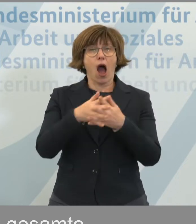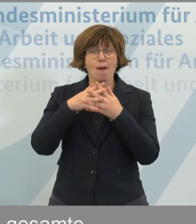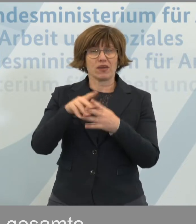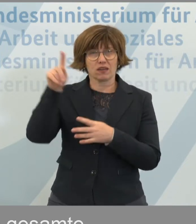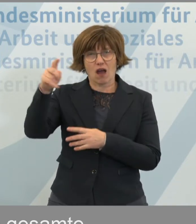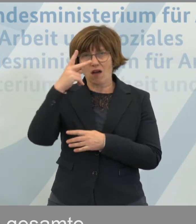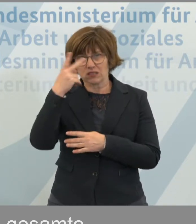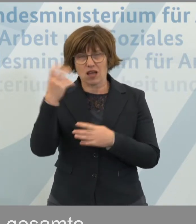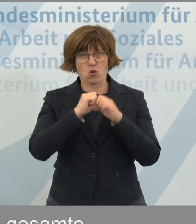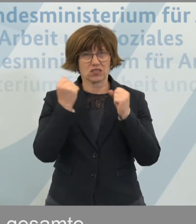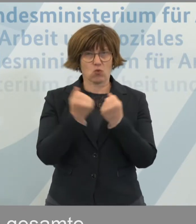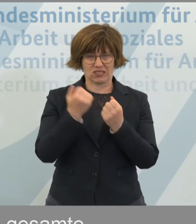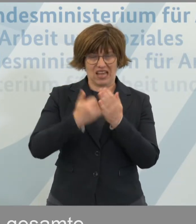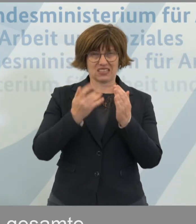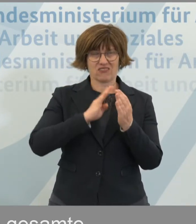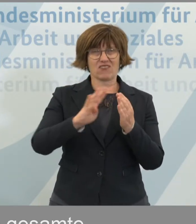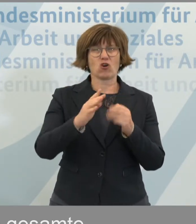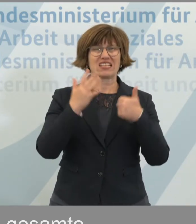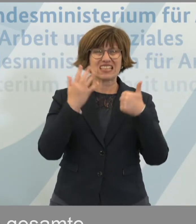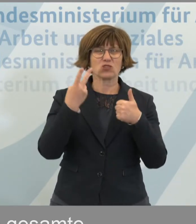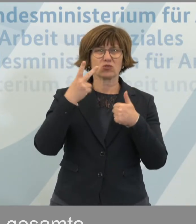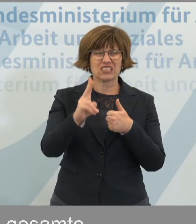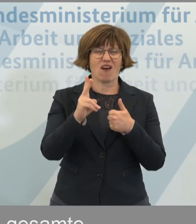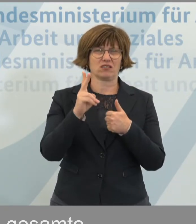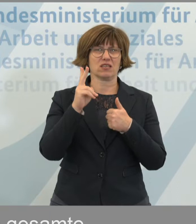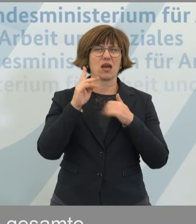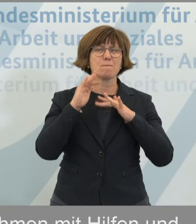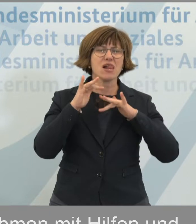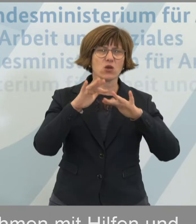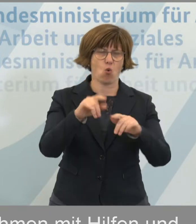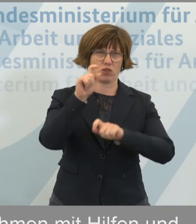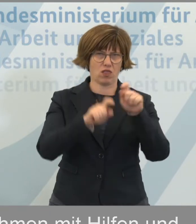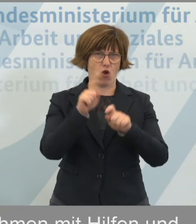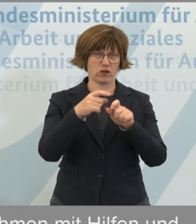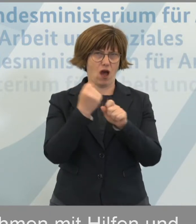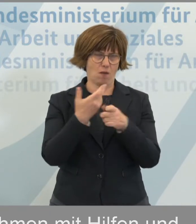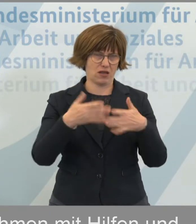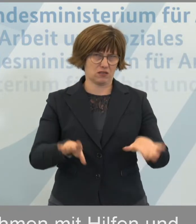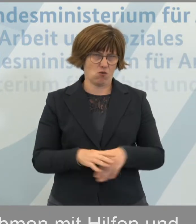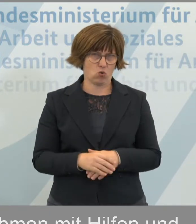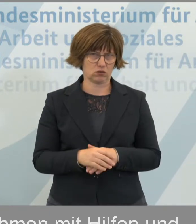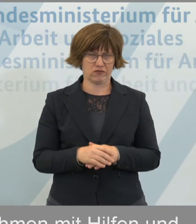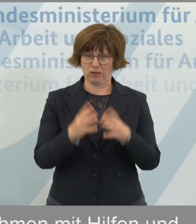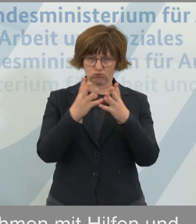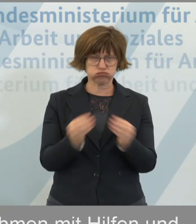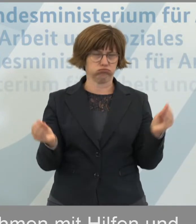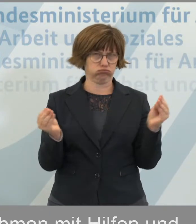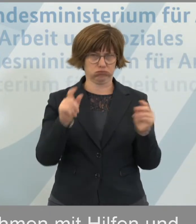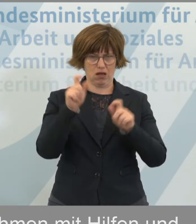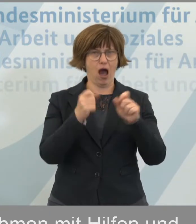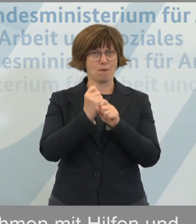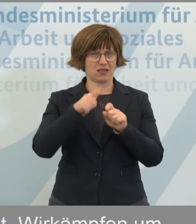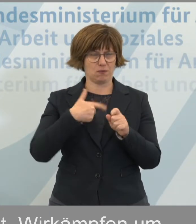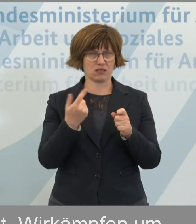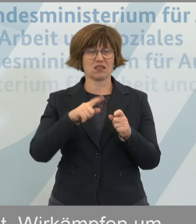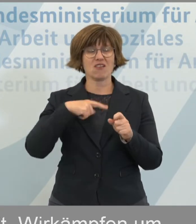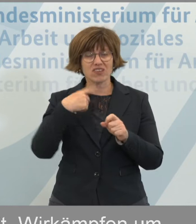Amerika sind in den letzten vier Wochen 26 Millionen Arbeitsplätze verschwunden. Wir sichern